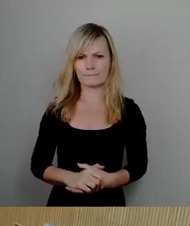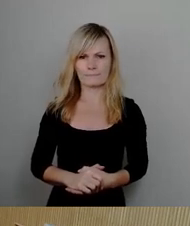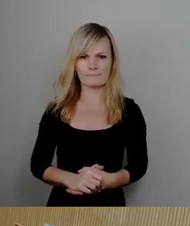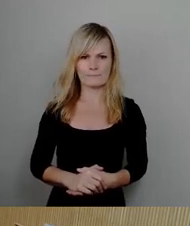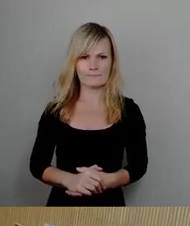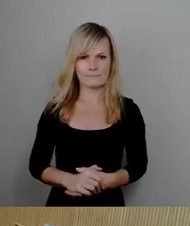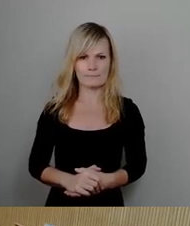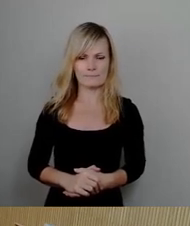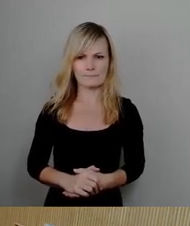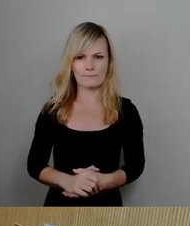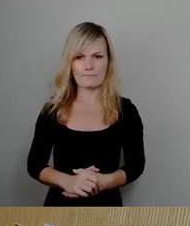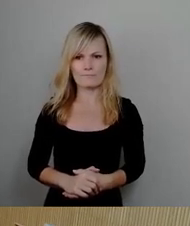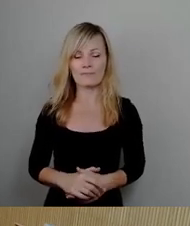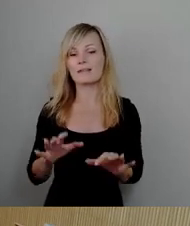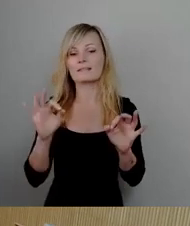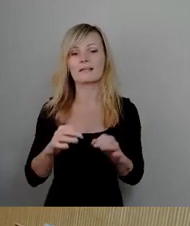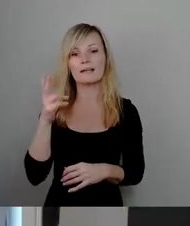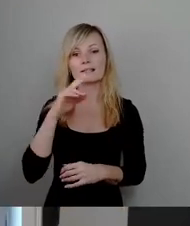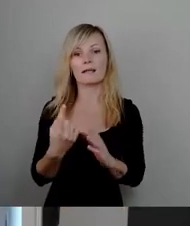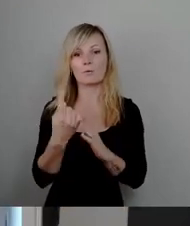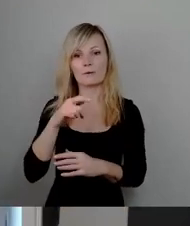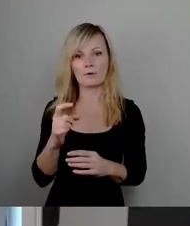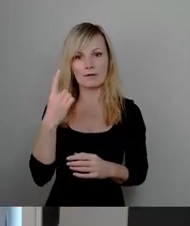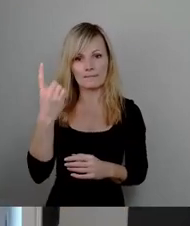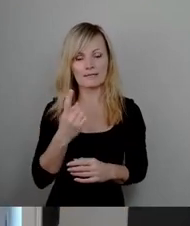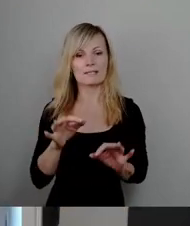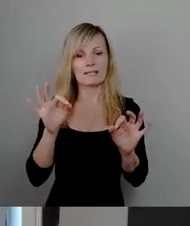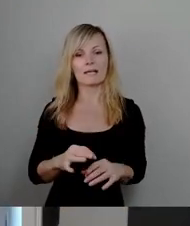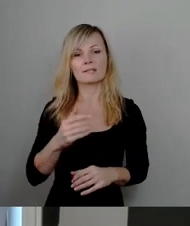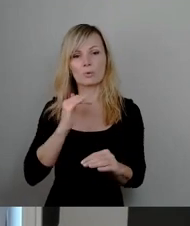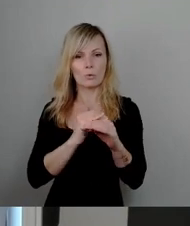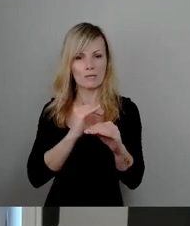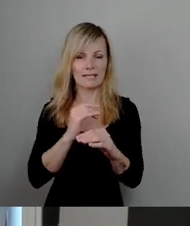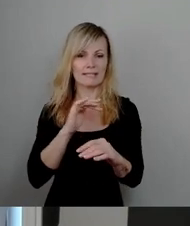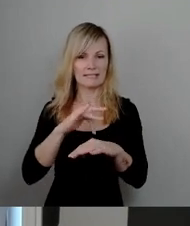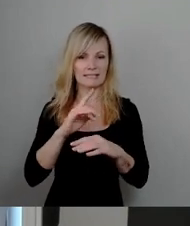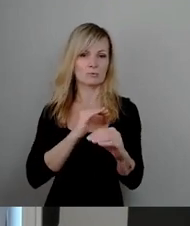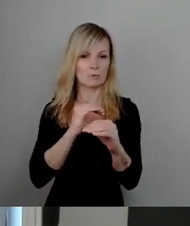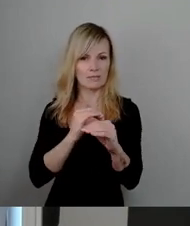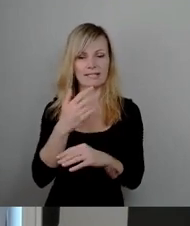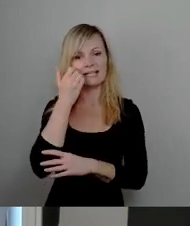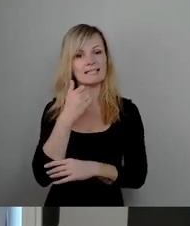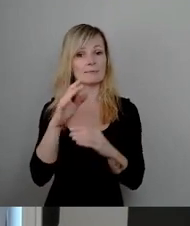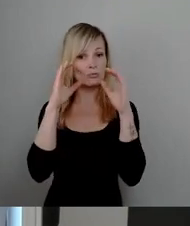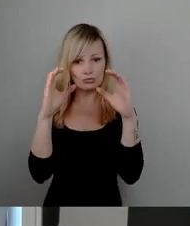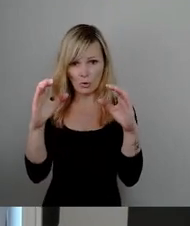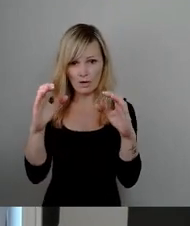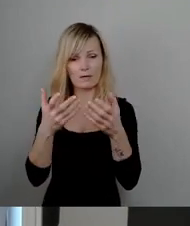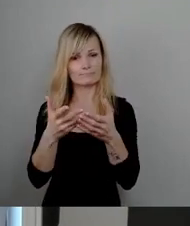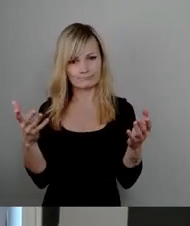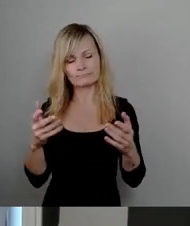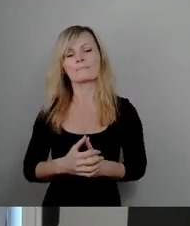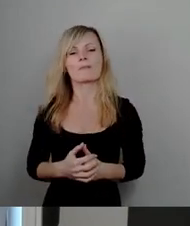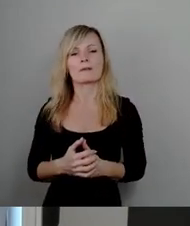Ja, sehr geehrter Herr Oberbürgermeister, sehr geehrte Kolleginnen und Kollegen, liebe Zuschauerinnen und Zuschauer. Wir sprechen hier heute über den